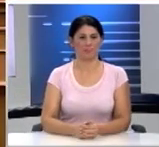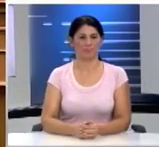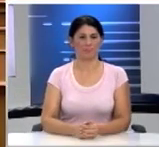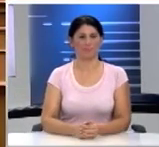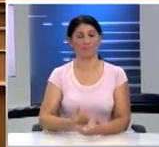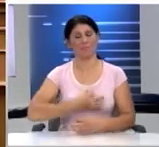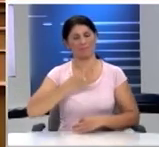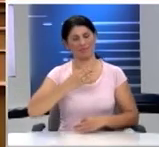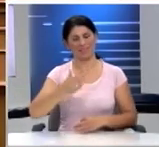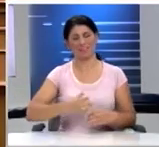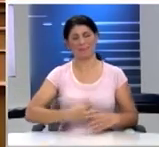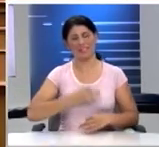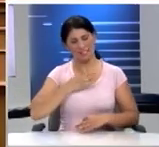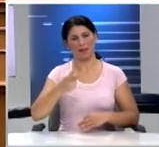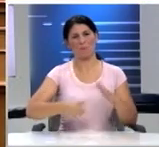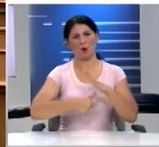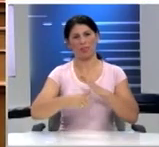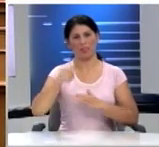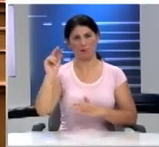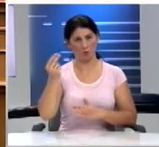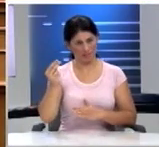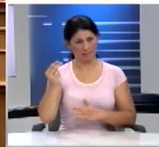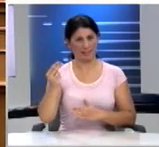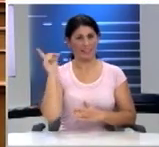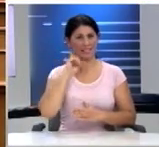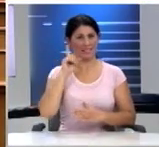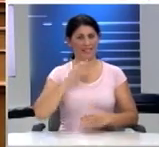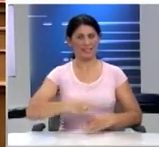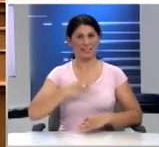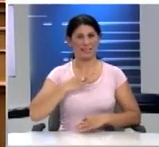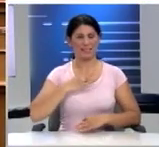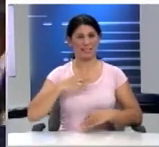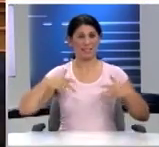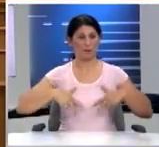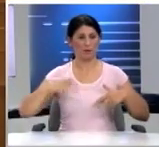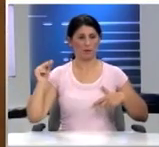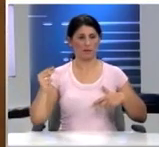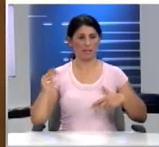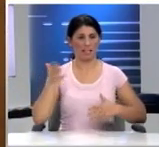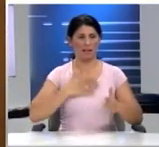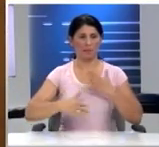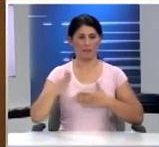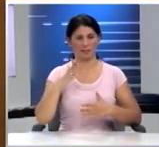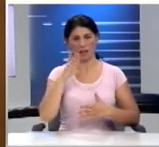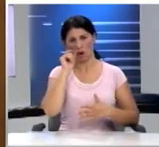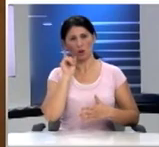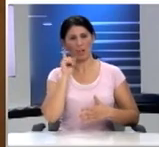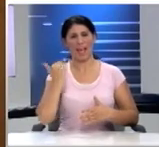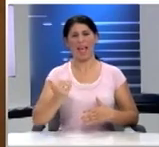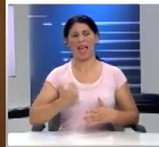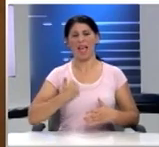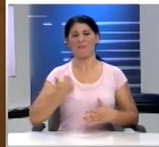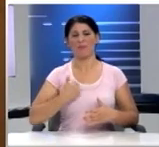Αξιότιμε κύριε Πρόεδρε της Βουλής Κυρίες και κύριοι Υπουργοί και Βουλευτές Αγαπητές και αγαπητοί έφηβοι Βουλευτές